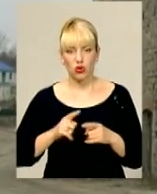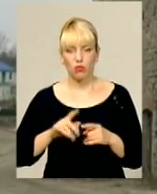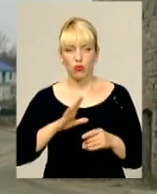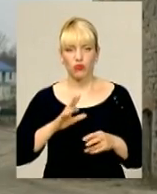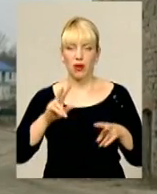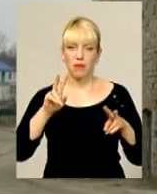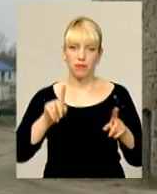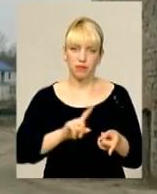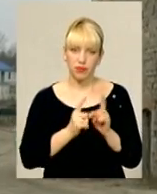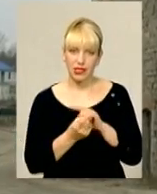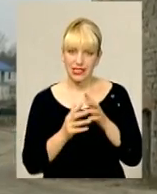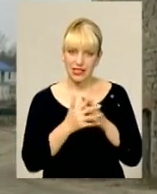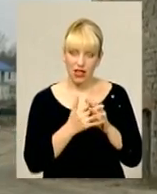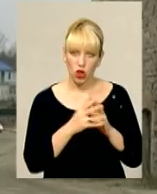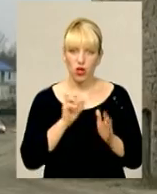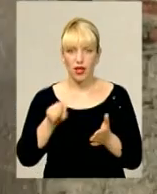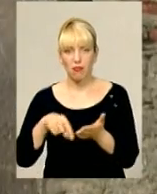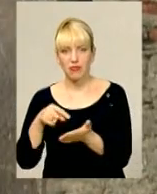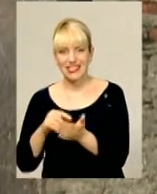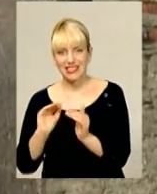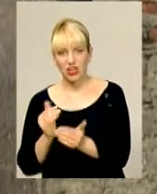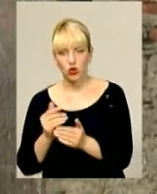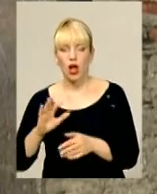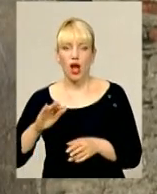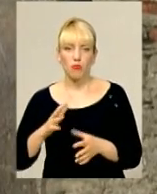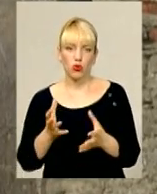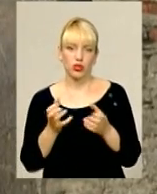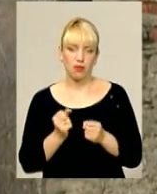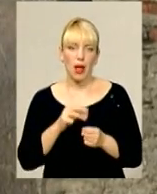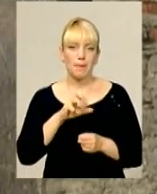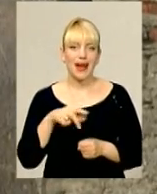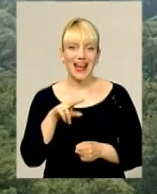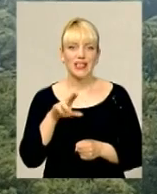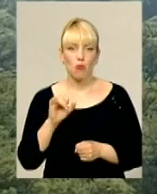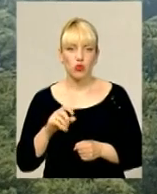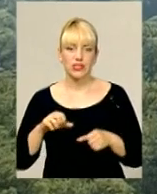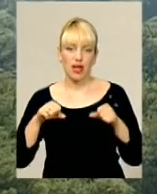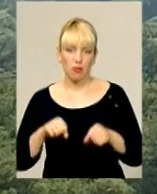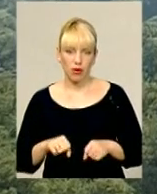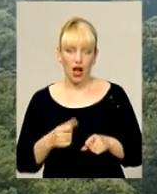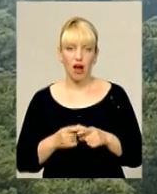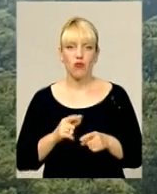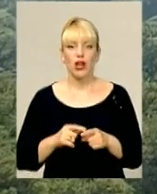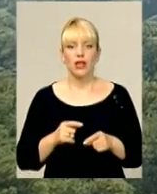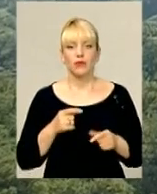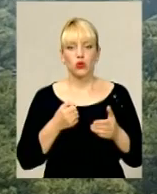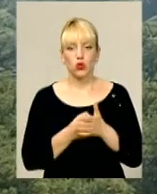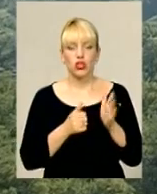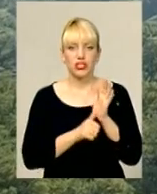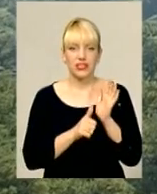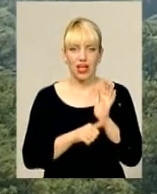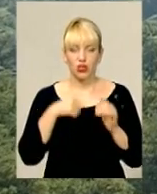містечка, а за рік в 1444-му отримав магдебурське право. З кінця 20-х до початку 60-х років ХХ